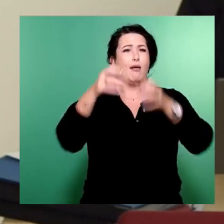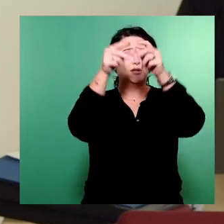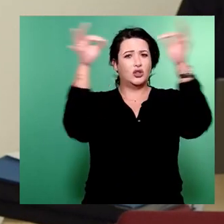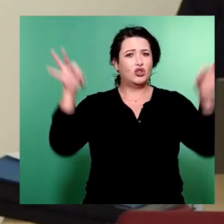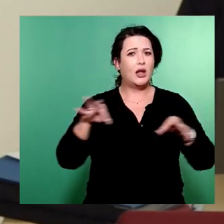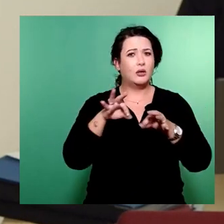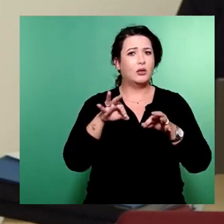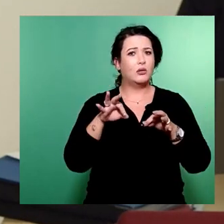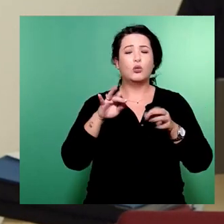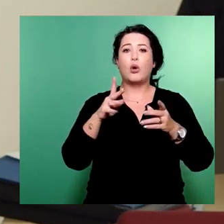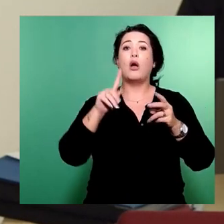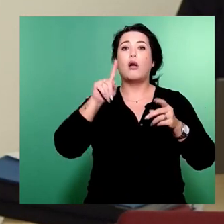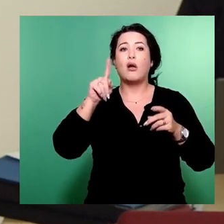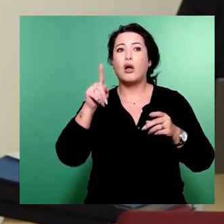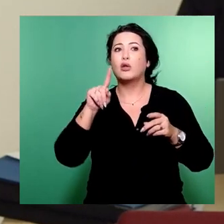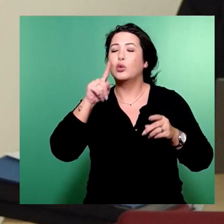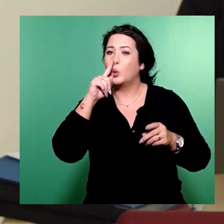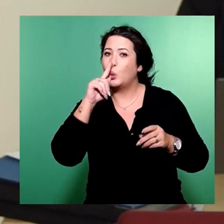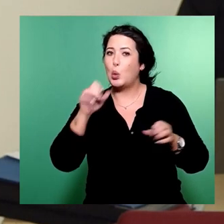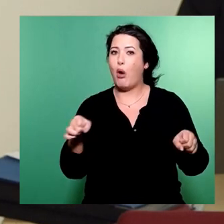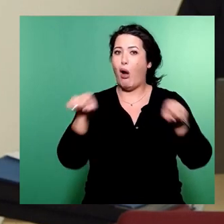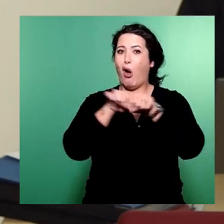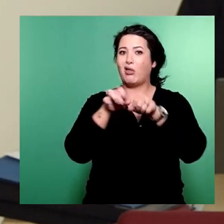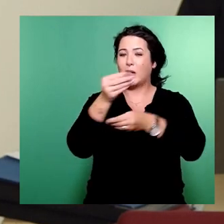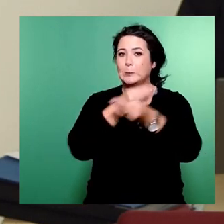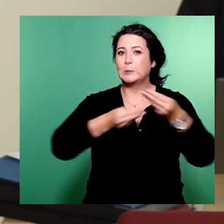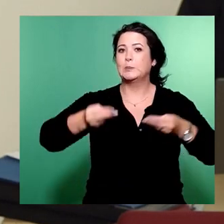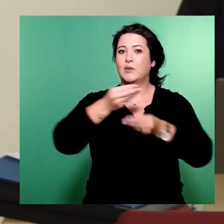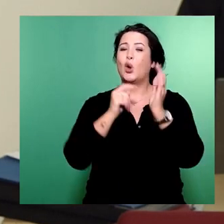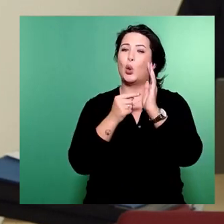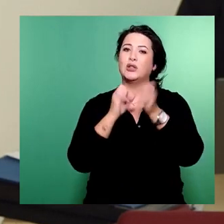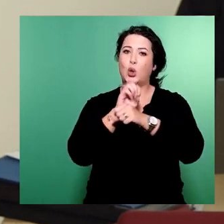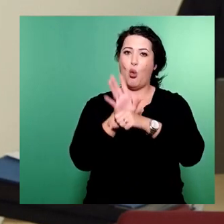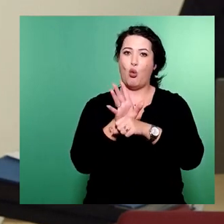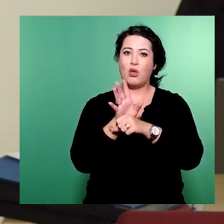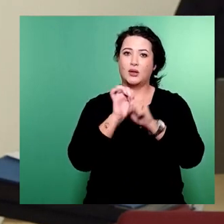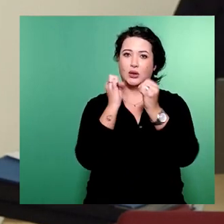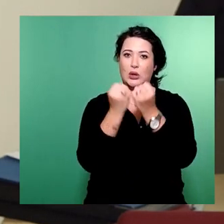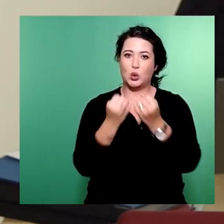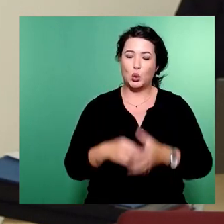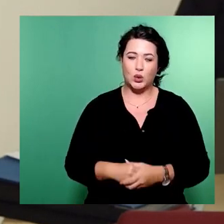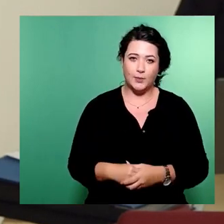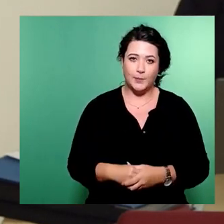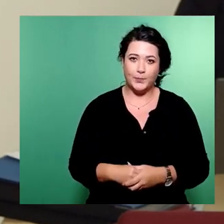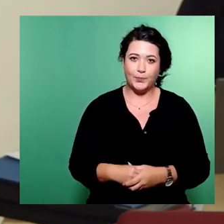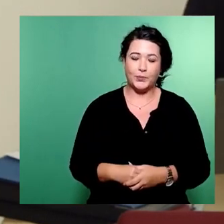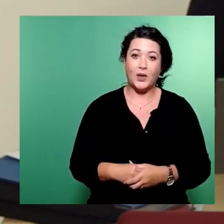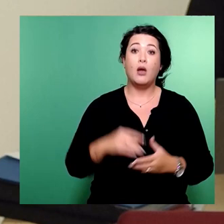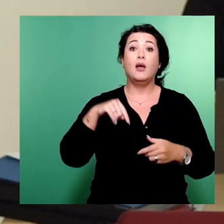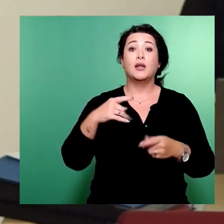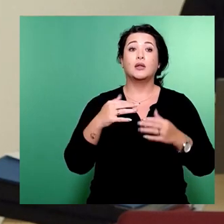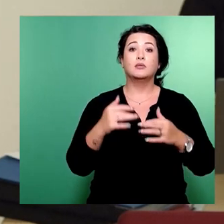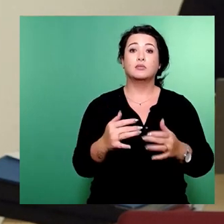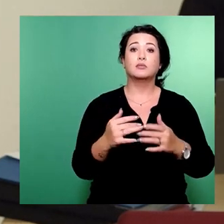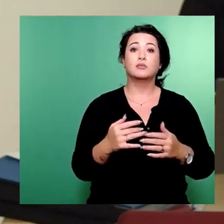Erörterungstermin, sondern eine Online-Kondensation aufgrund sozusagen der Corona-Pandemie. So, es sind im November wieder